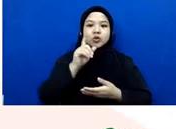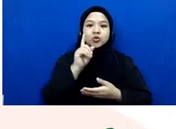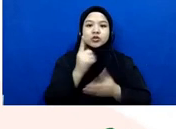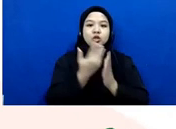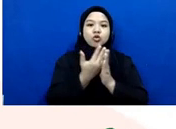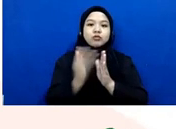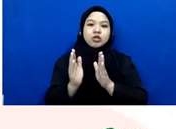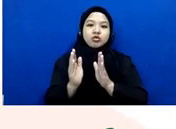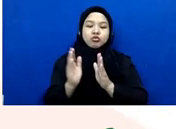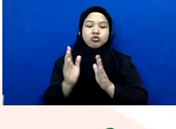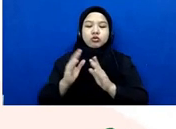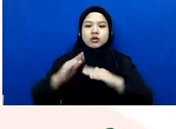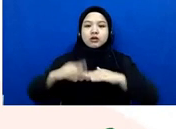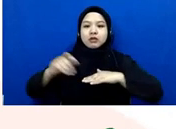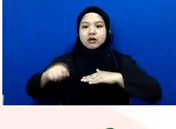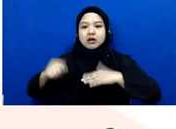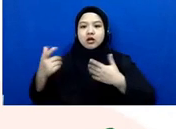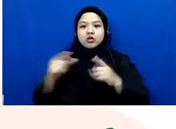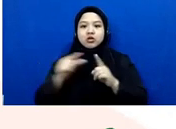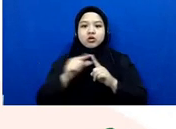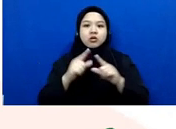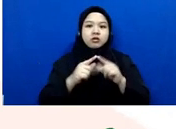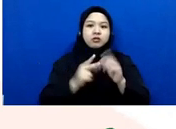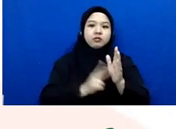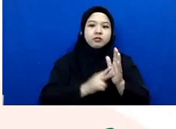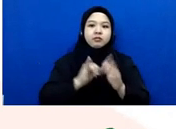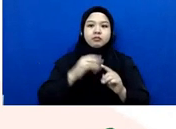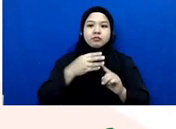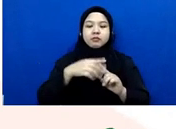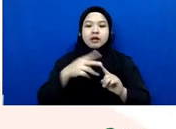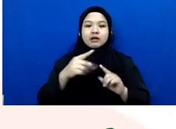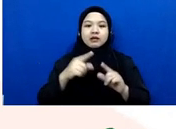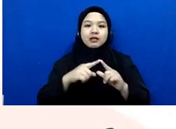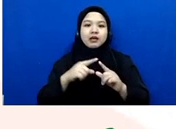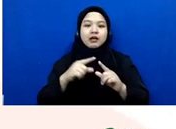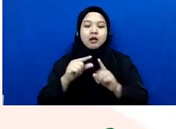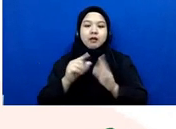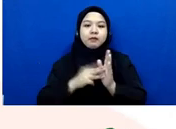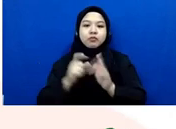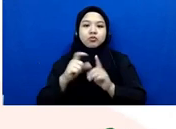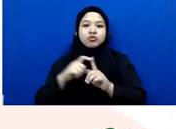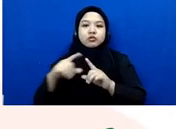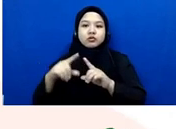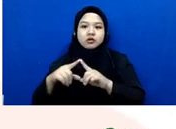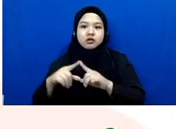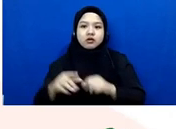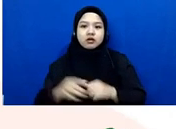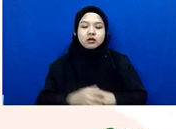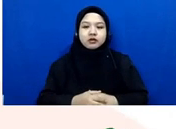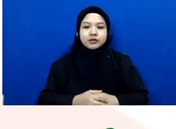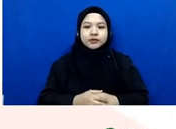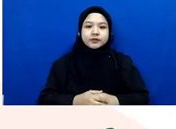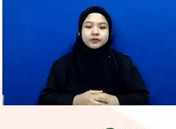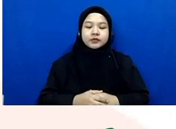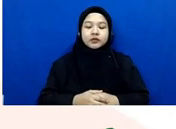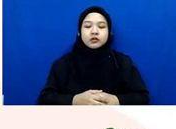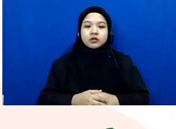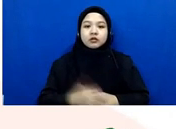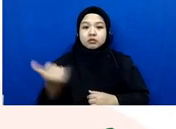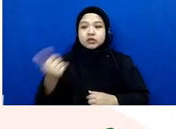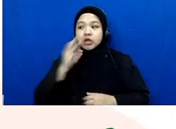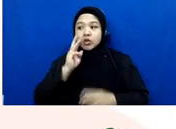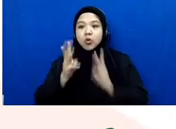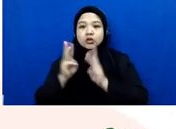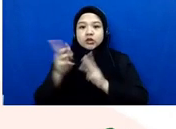atau panitra muda pidananya karena kita sedang bicara perkara pidana nah di apa namanya dengan